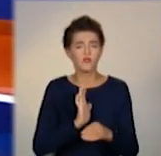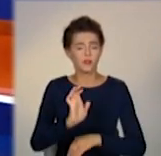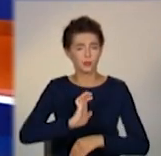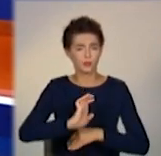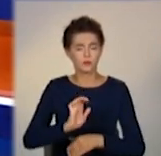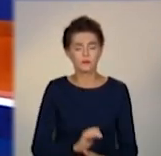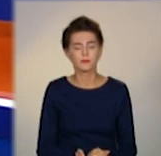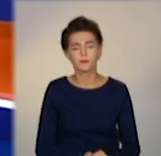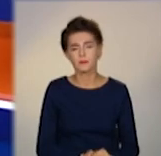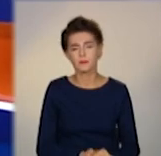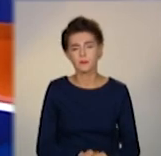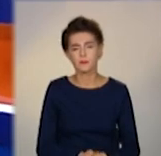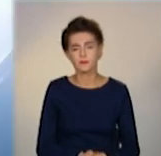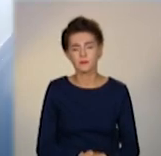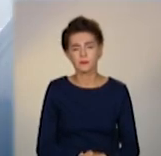сьогодні у випуску.